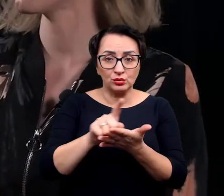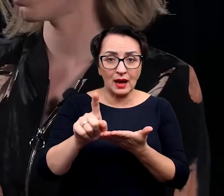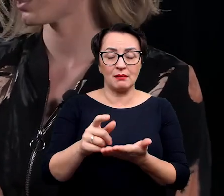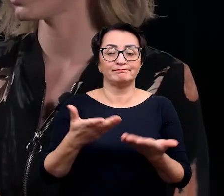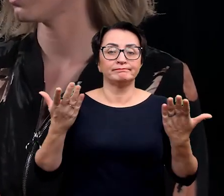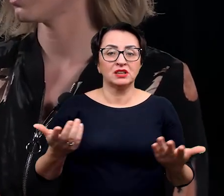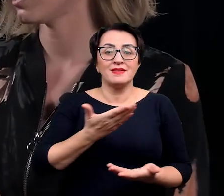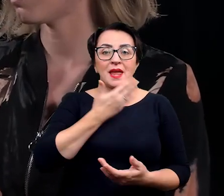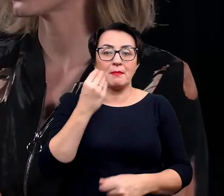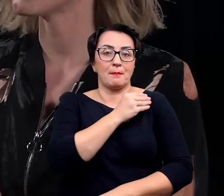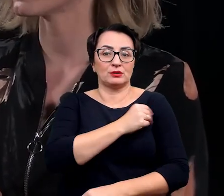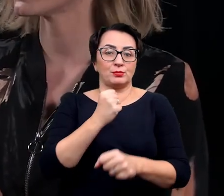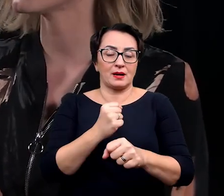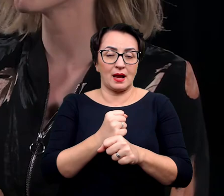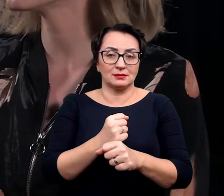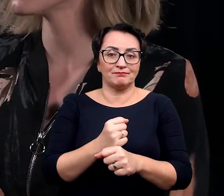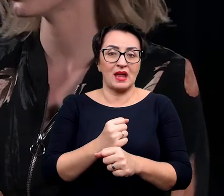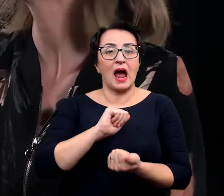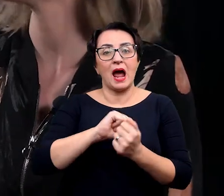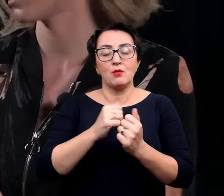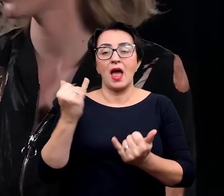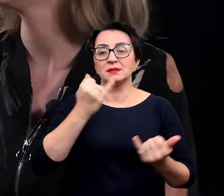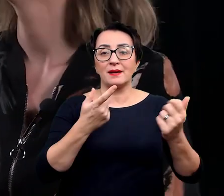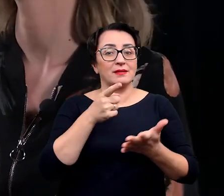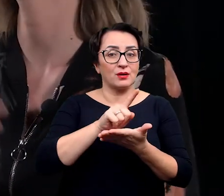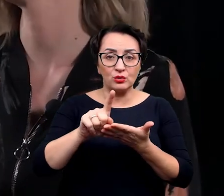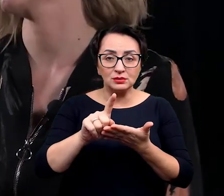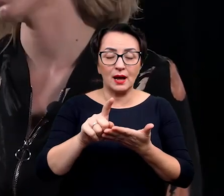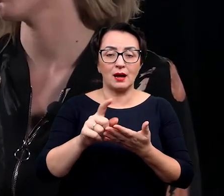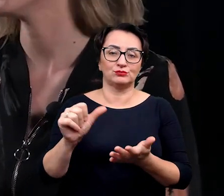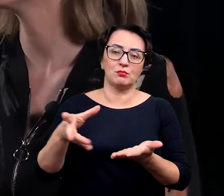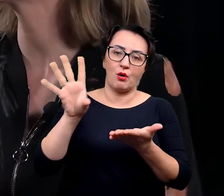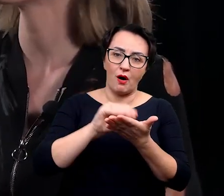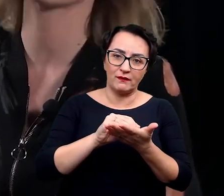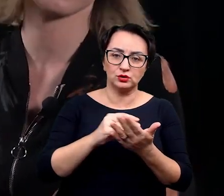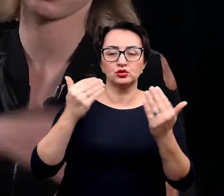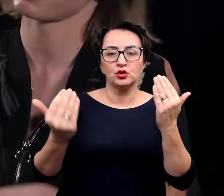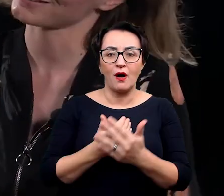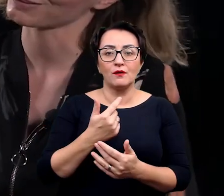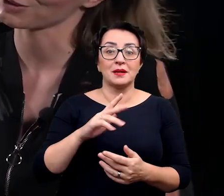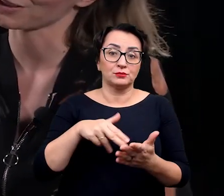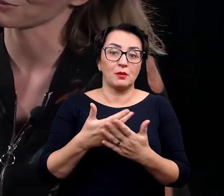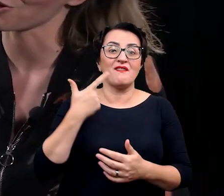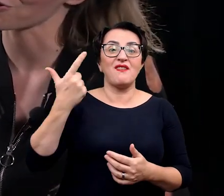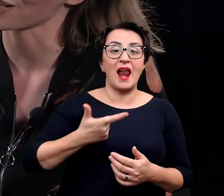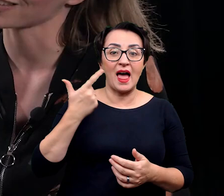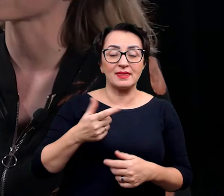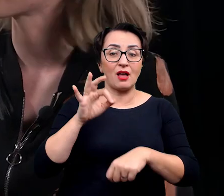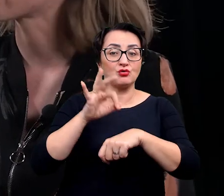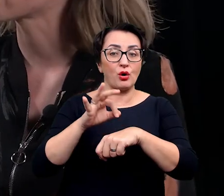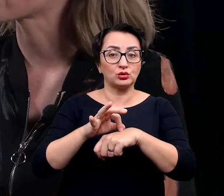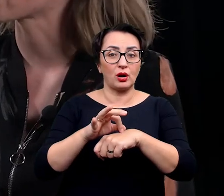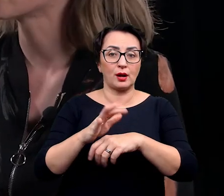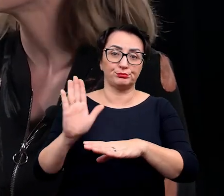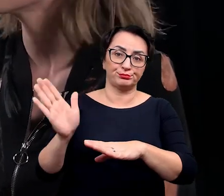materiału do pracy. Albo eksperyment nie wyjdzie. Powtarzamy. I powtarzamy. I wrzucamy pierwsze dwa lata doktoratu do kosza i